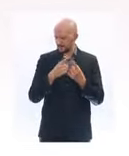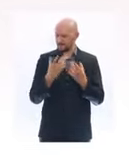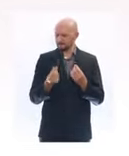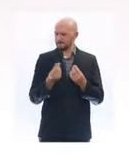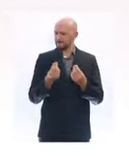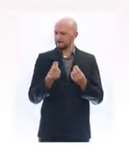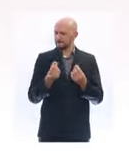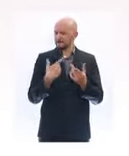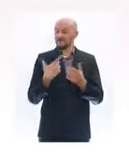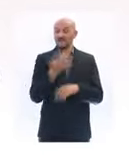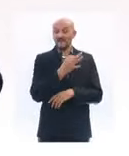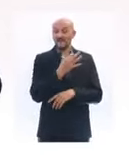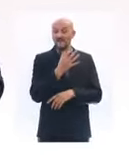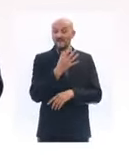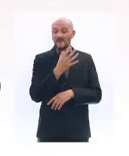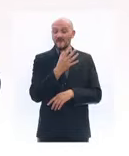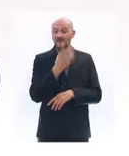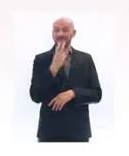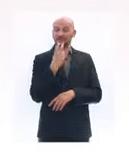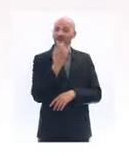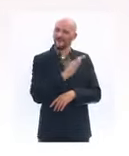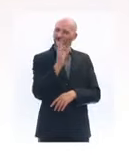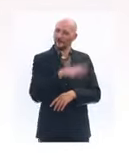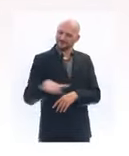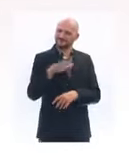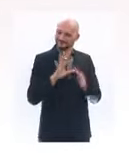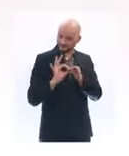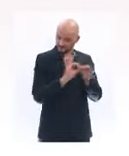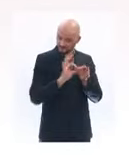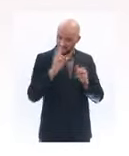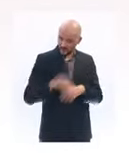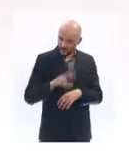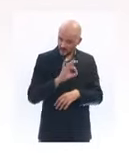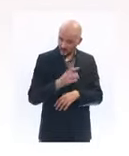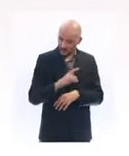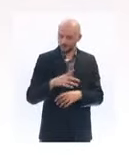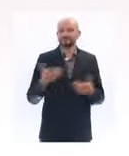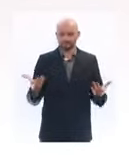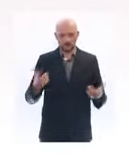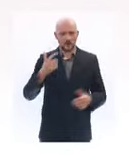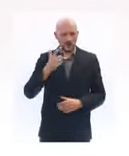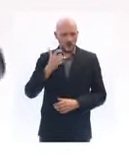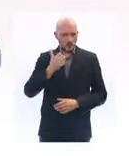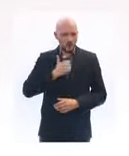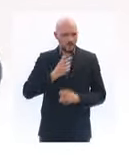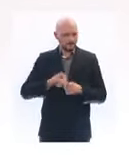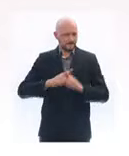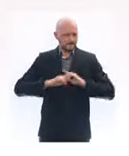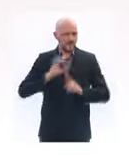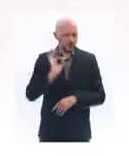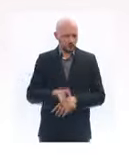seraient soudés dans cette crise. Vraiment, je le crois profondément. Je lis